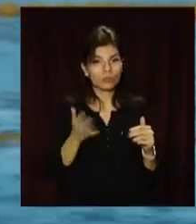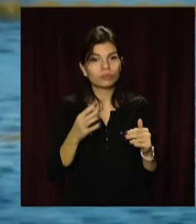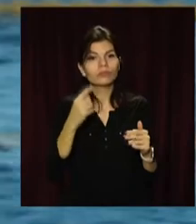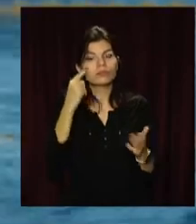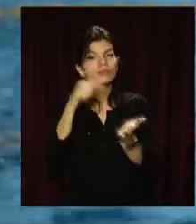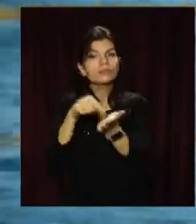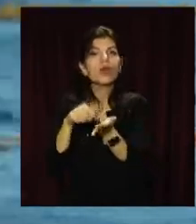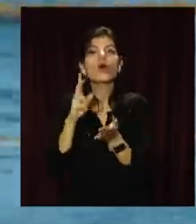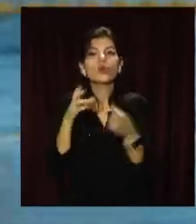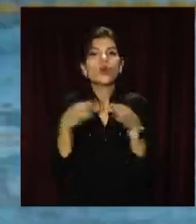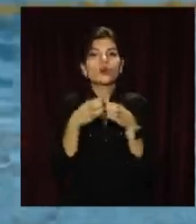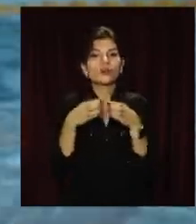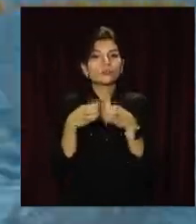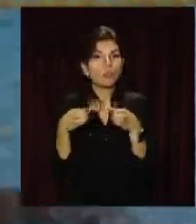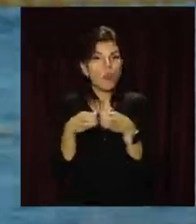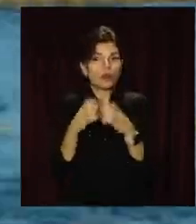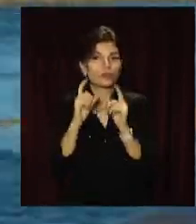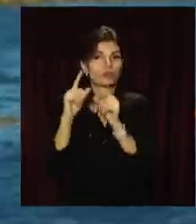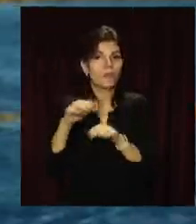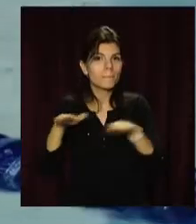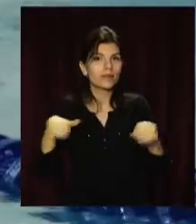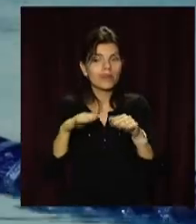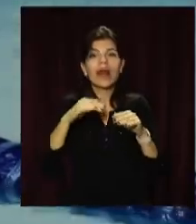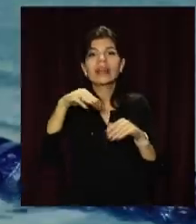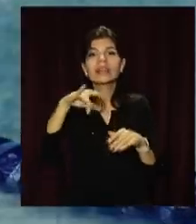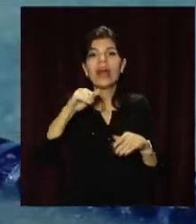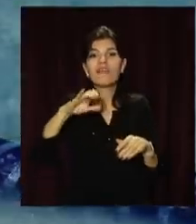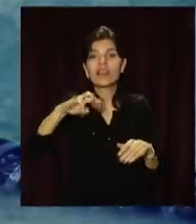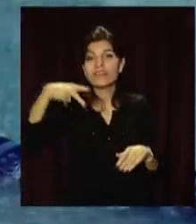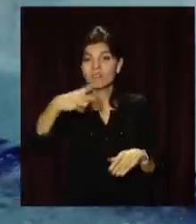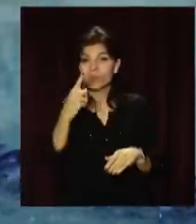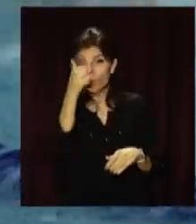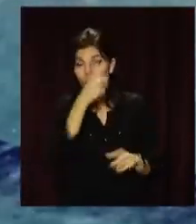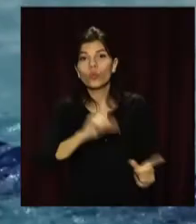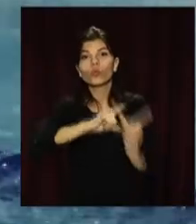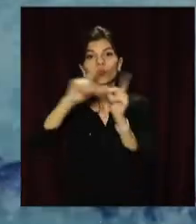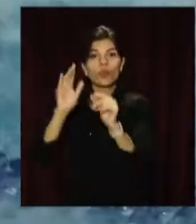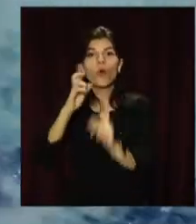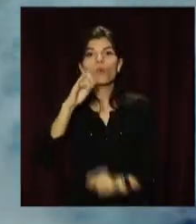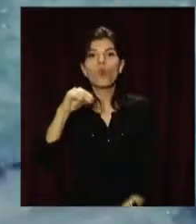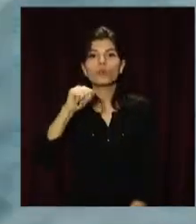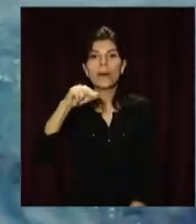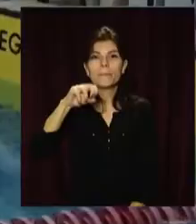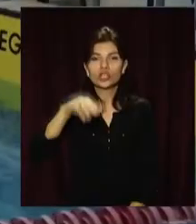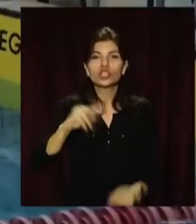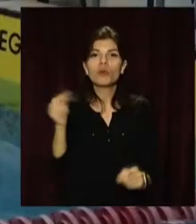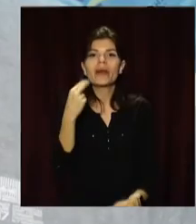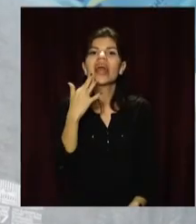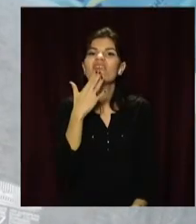національної збірної команди України з плавання. У травні 2021 року вони поїдуть у Будапешт на чемпіонат Європи.